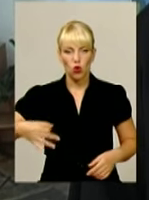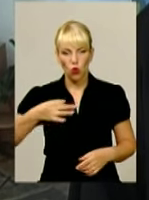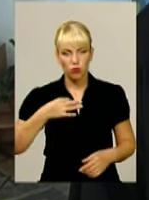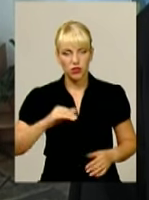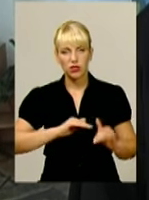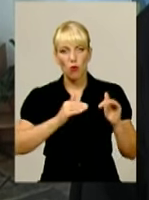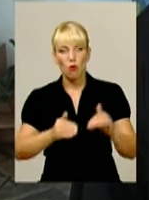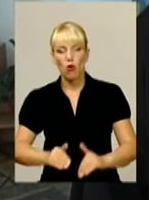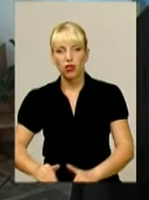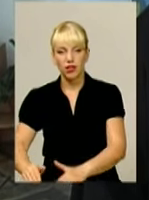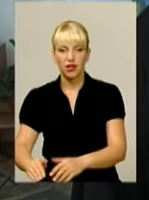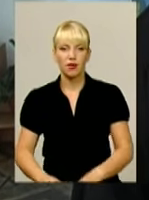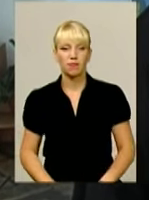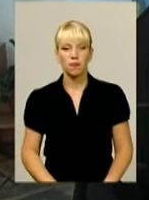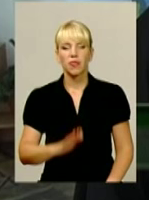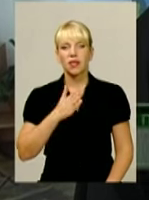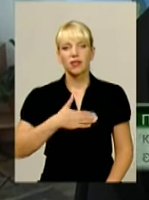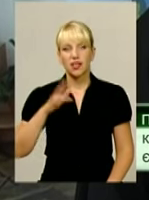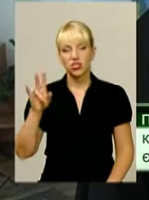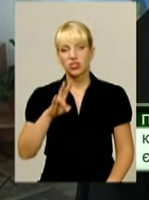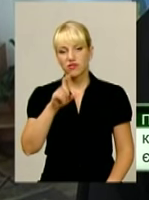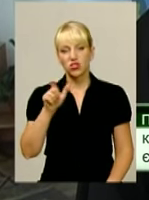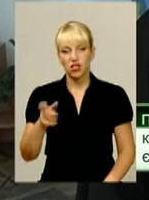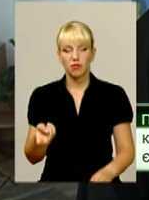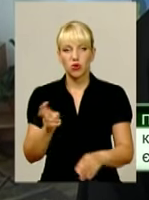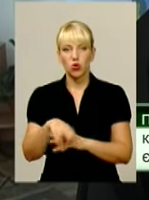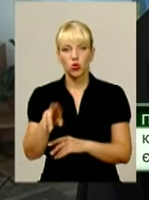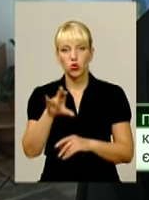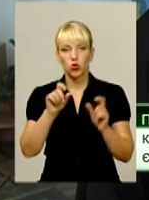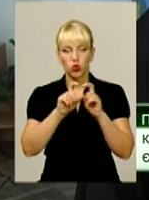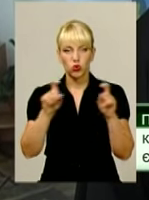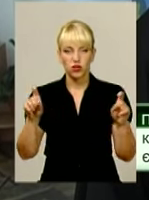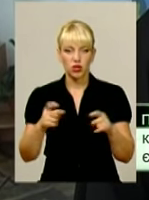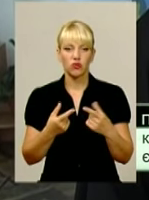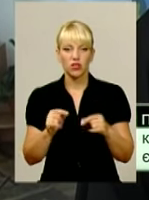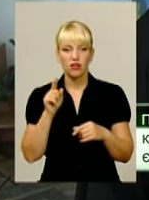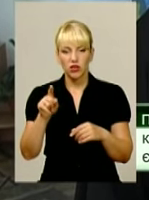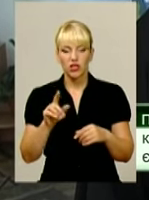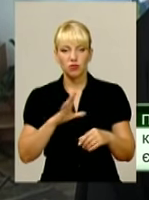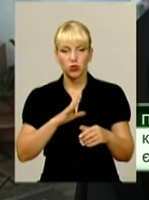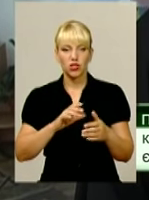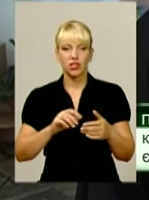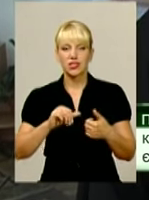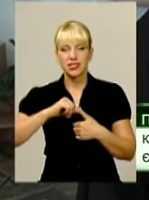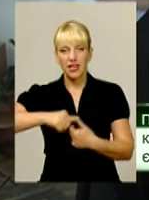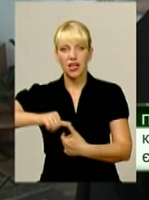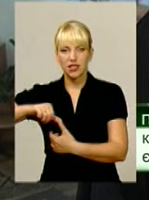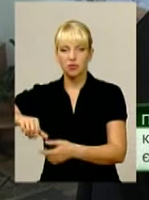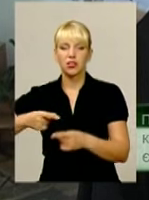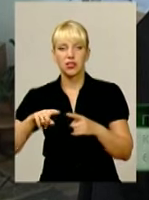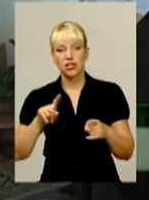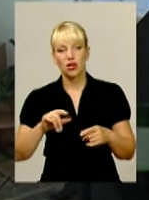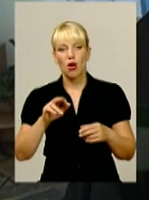приходять у станови, де вони закріплені, і кожен по-своєму сприяє